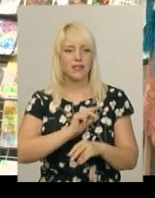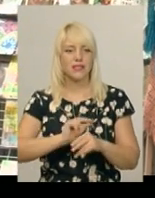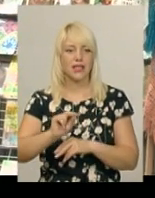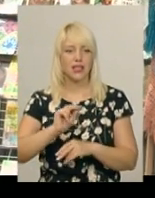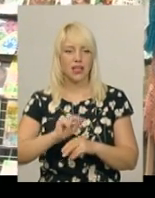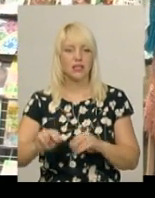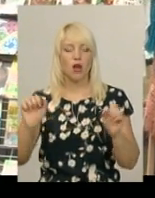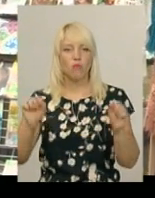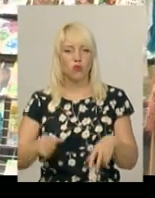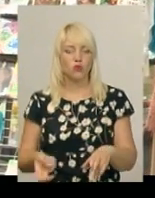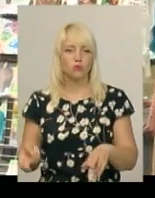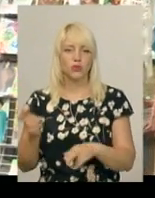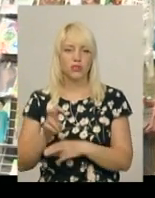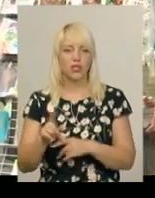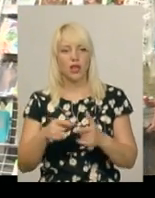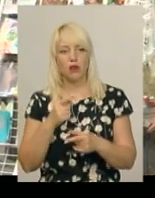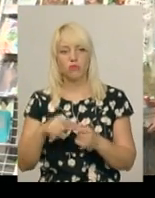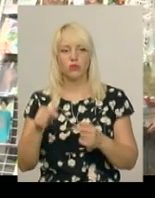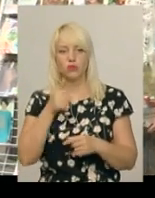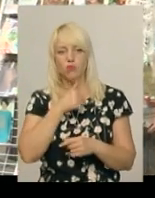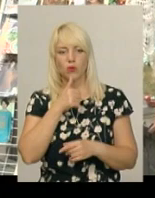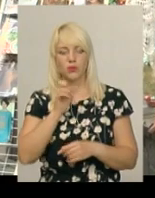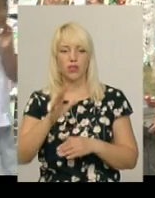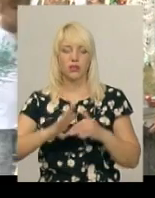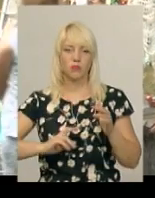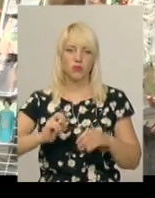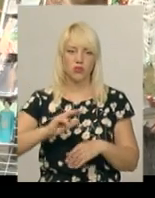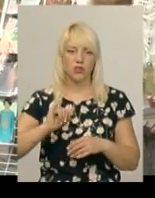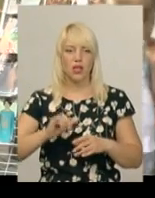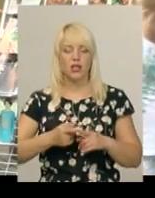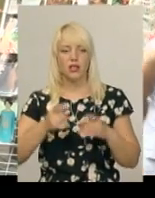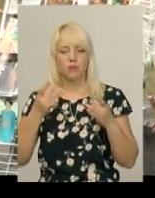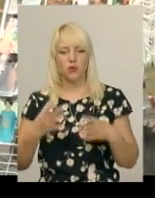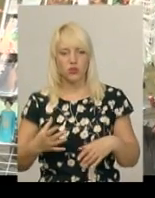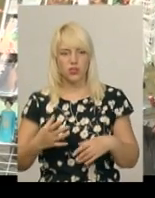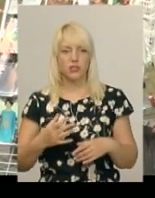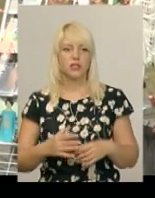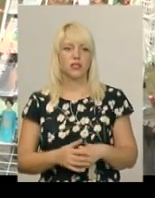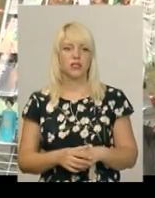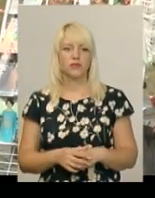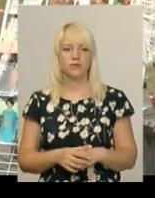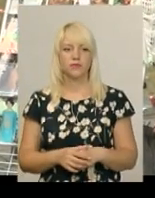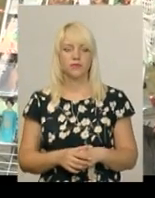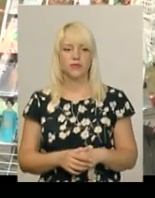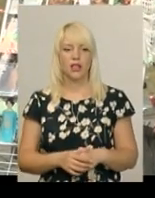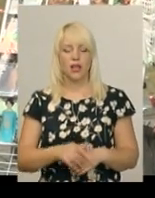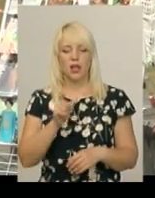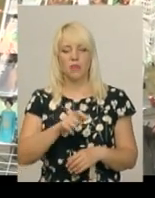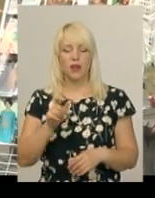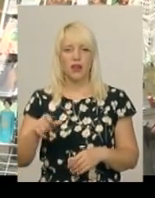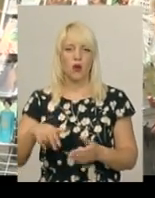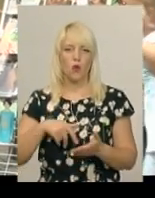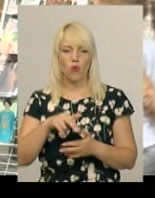прийти або спробувати як і професіонали, так і прості пересічені перехожі,